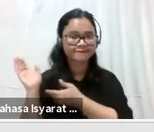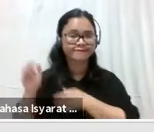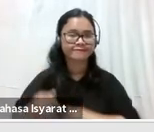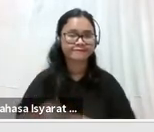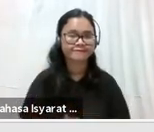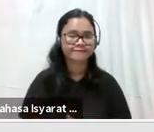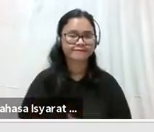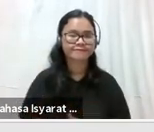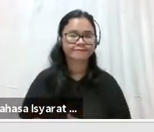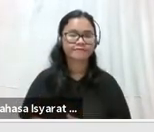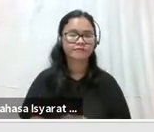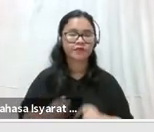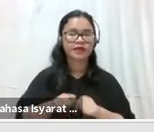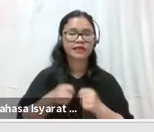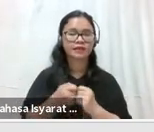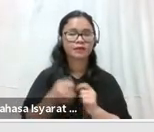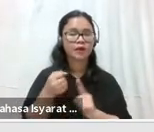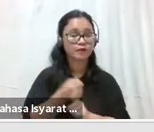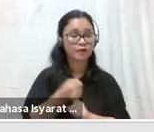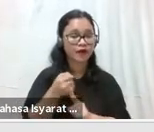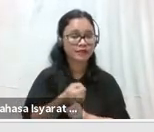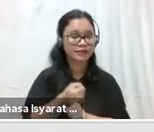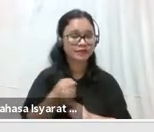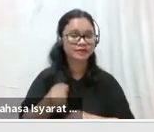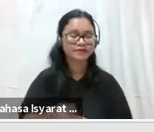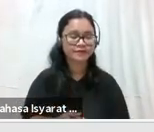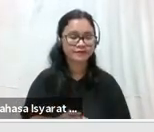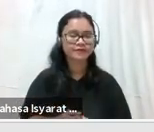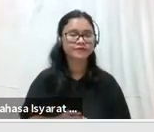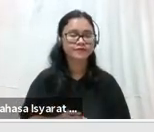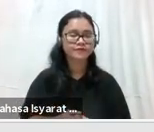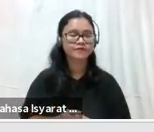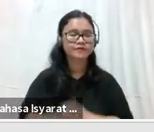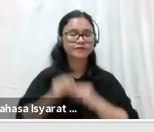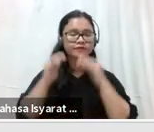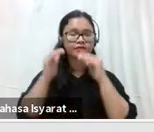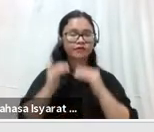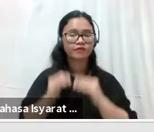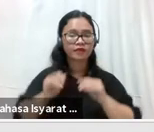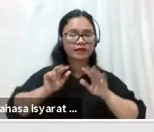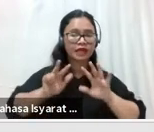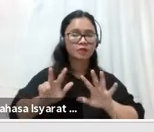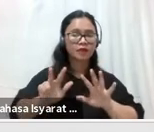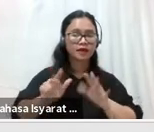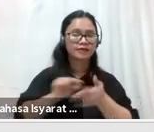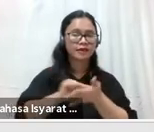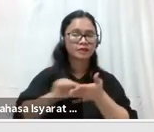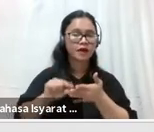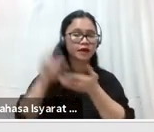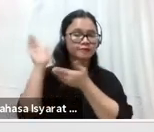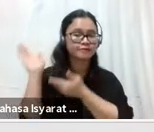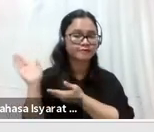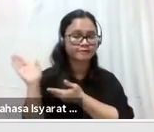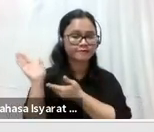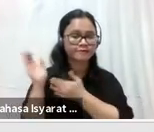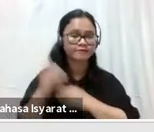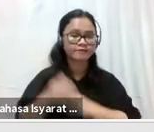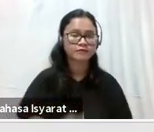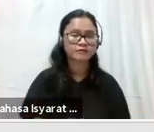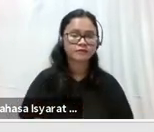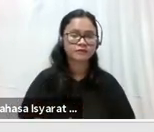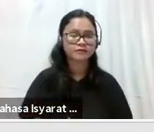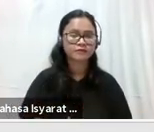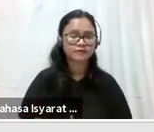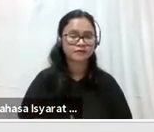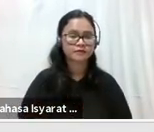tim advokasi divabel kota Surakarta 8. Akrim Ilma